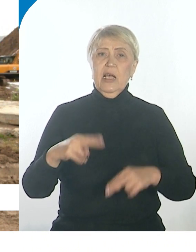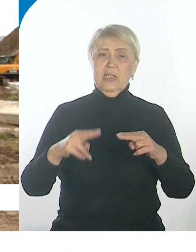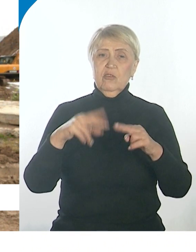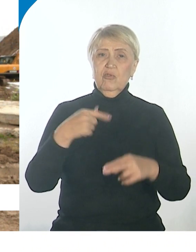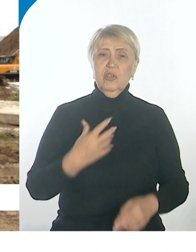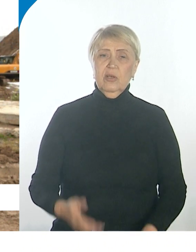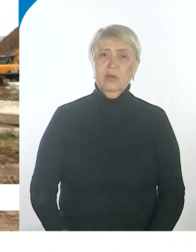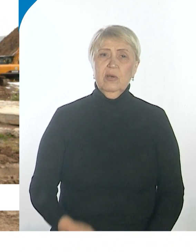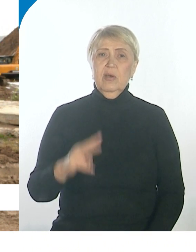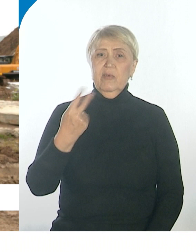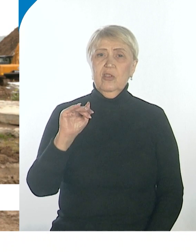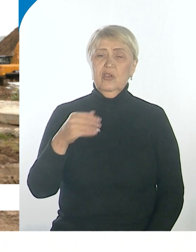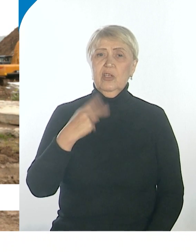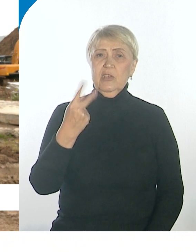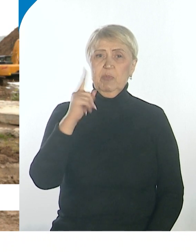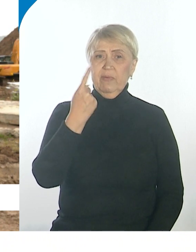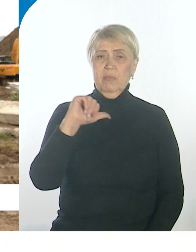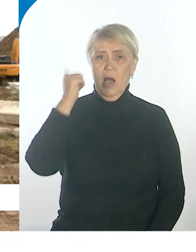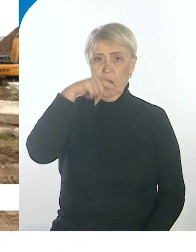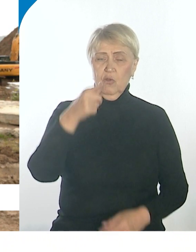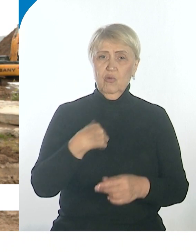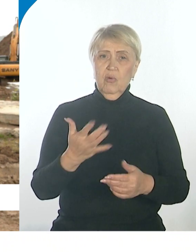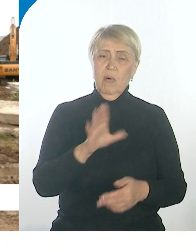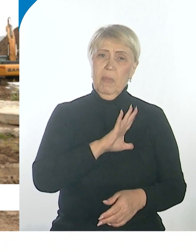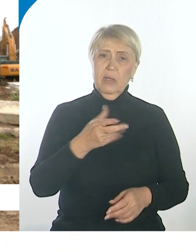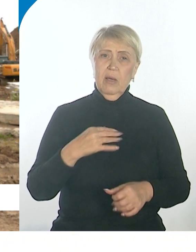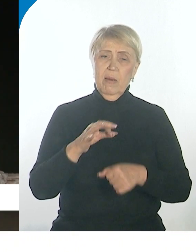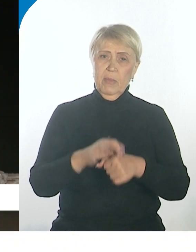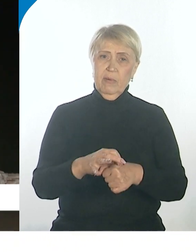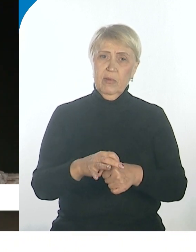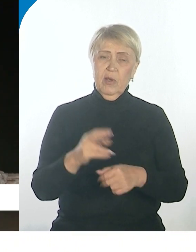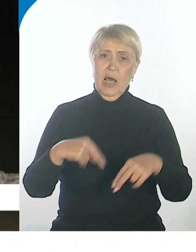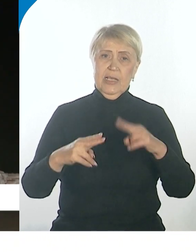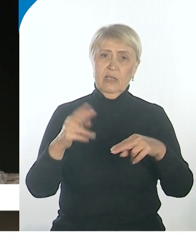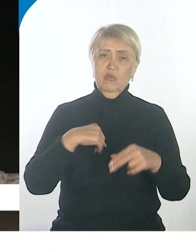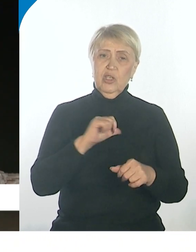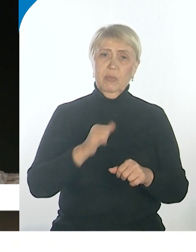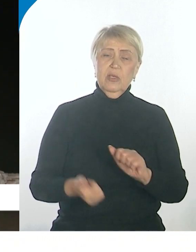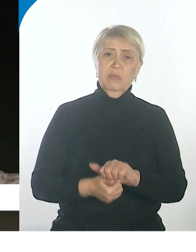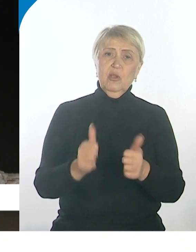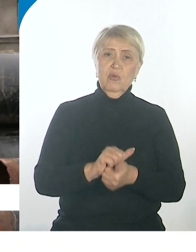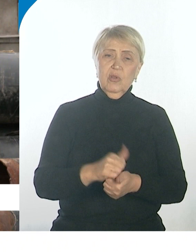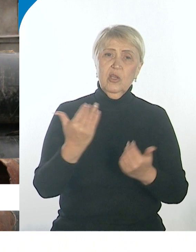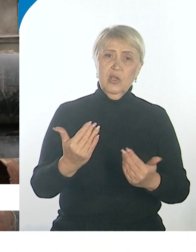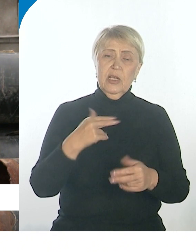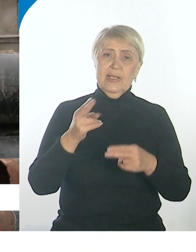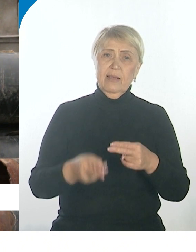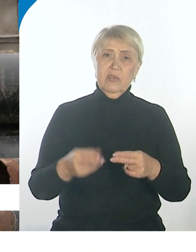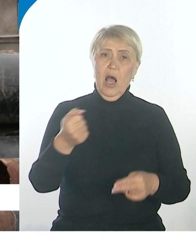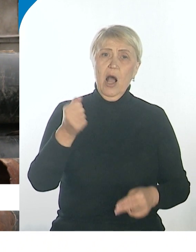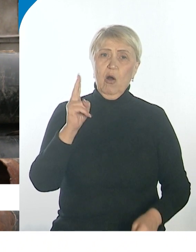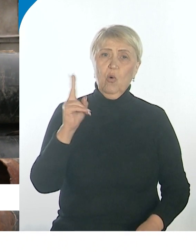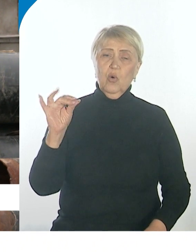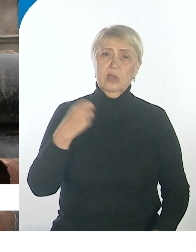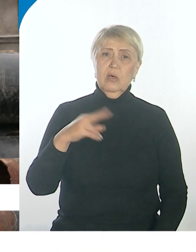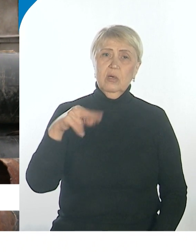2021 году в декабре определением оборудования застройщика был сменен. Теперь дома завершит белгородская компания «Аккорд» за свой